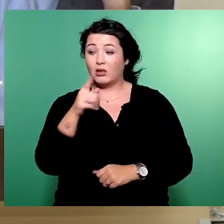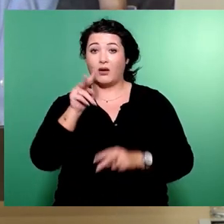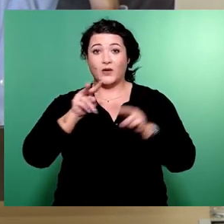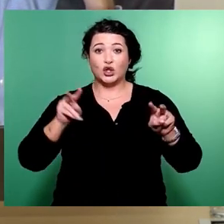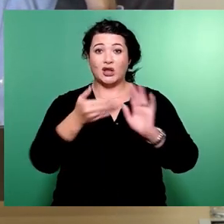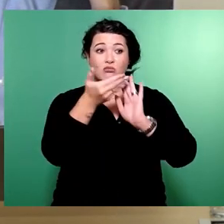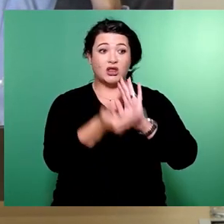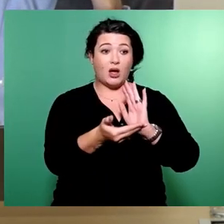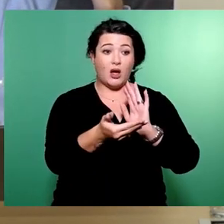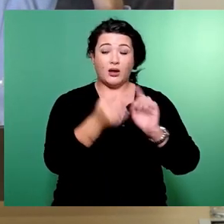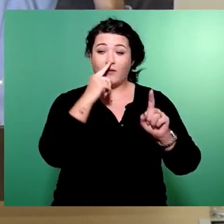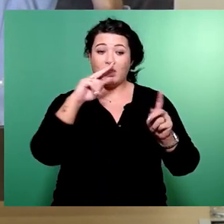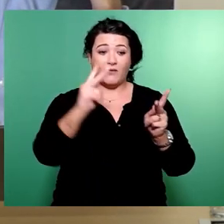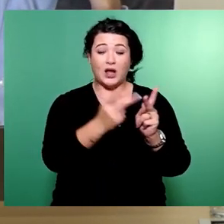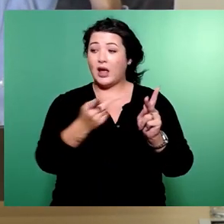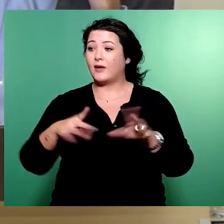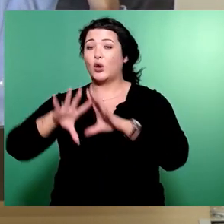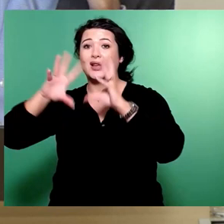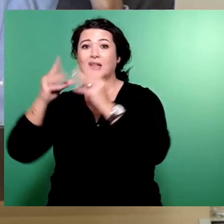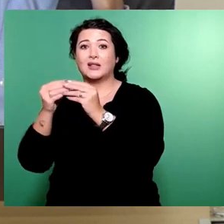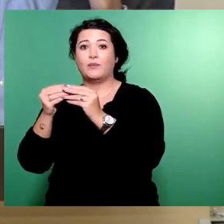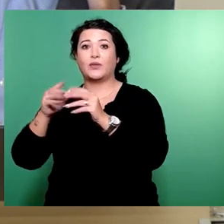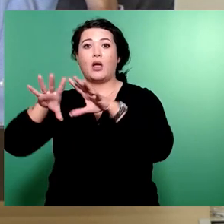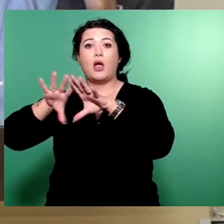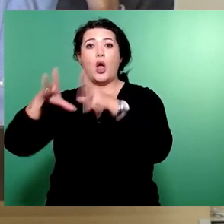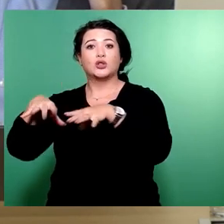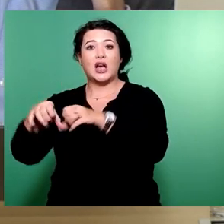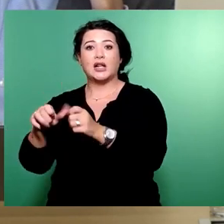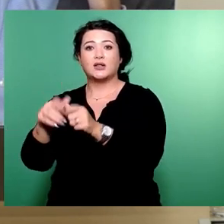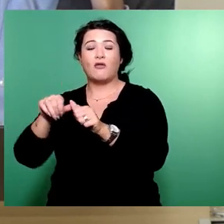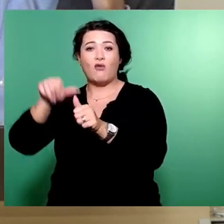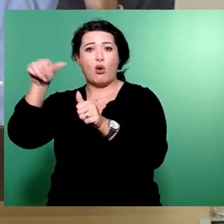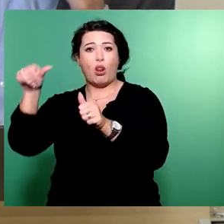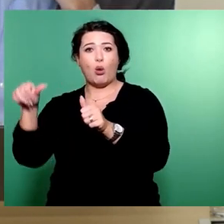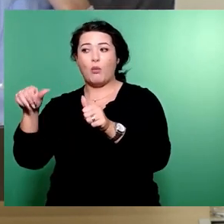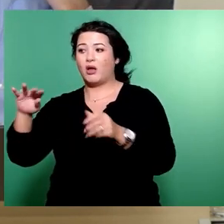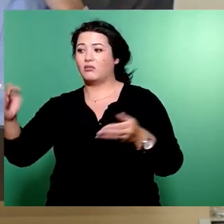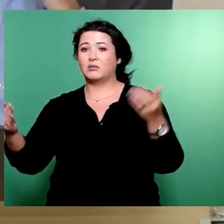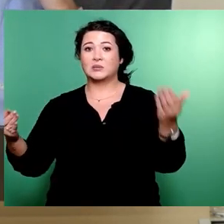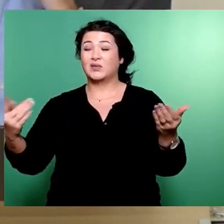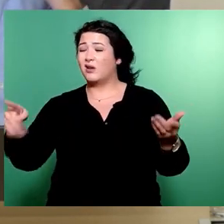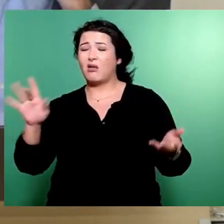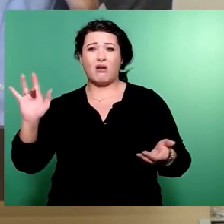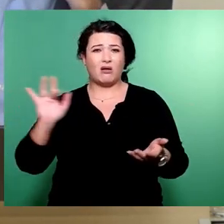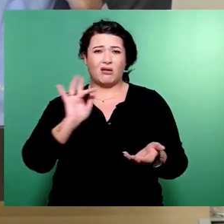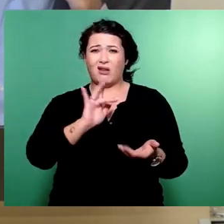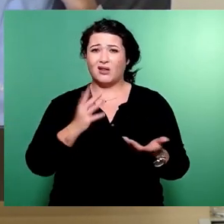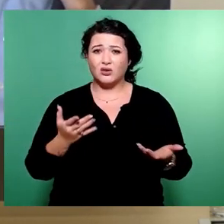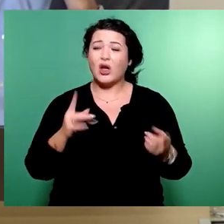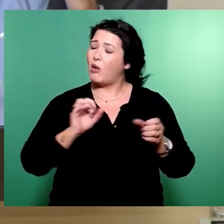zum Gesamthaushaltsvolumen nicht erheblich sind, wird dies kritisch durch die Landesdirektion geprüft werden.